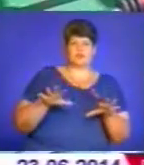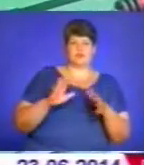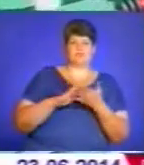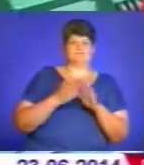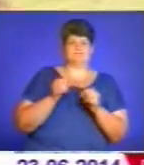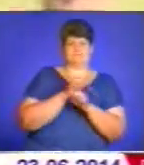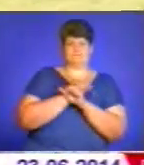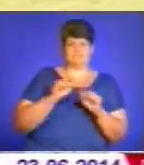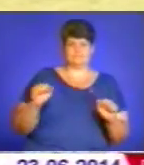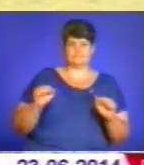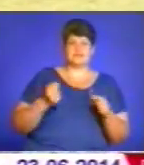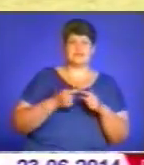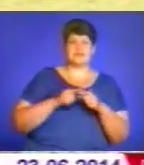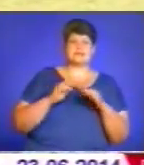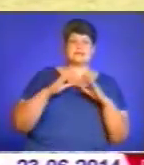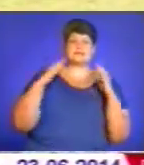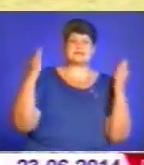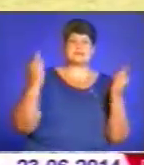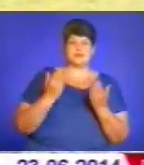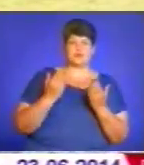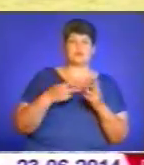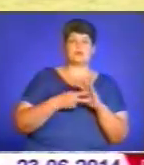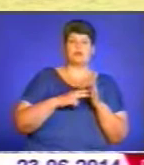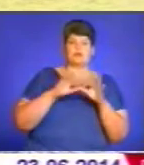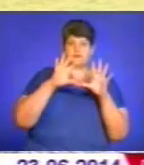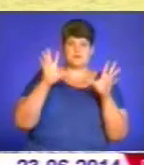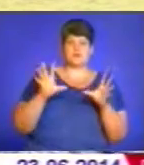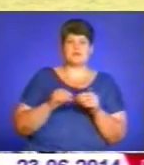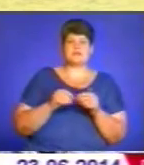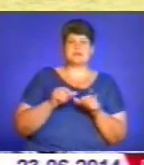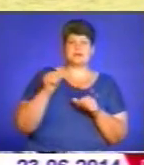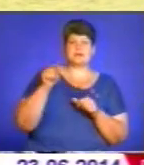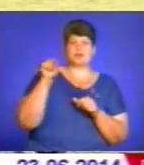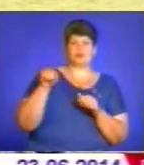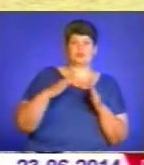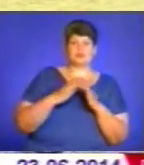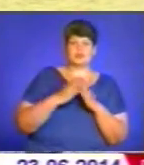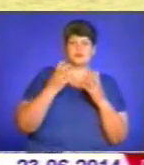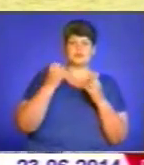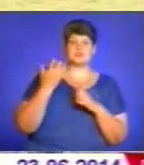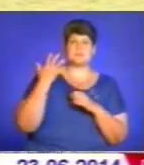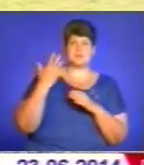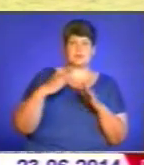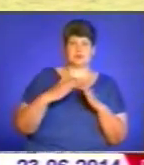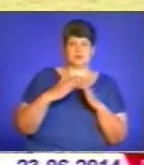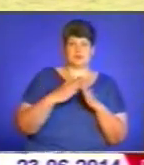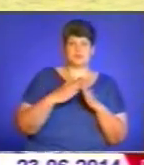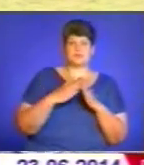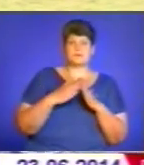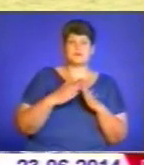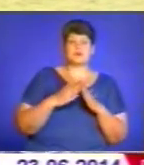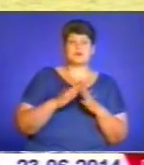вдалося. Цей стадіон планувався весь. Тут мало оце, окрім даного будинку, який є, ще п'ять будинків малося. Територія всього стадіону мало.